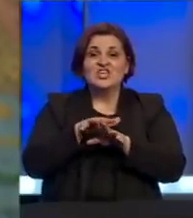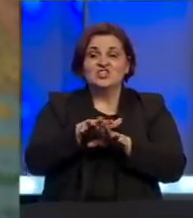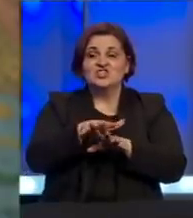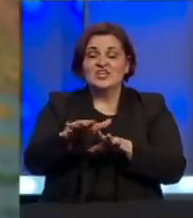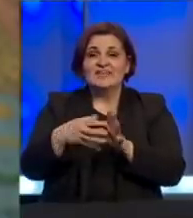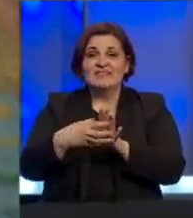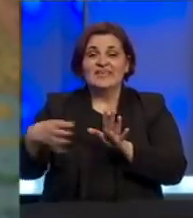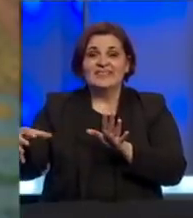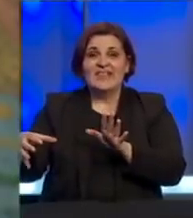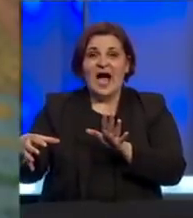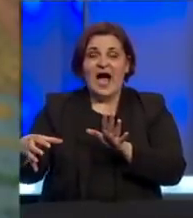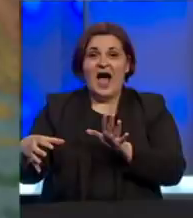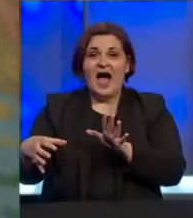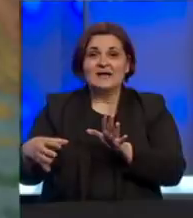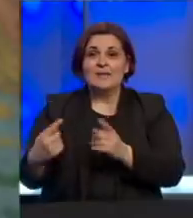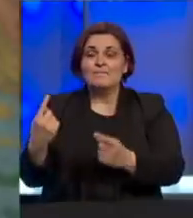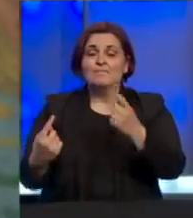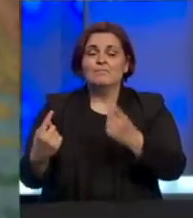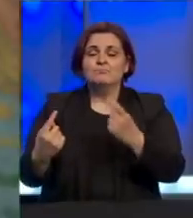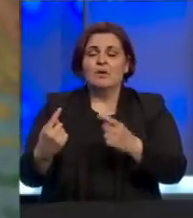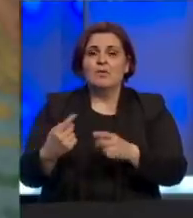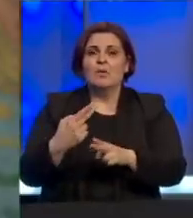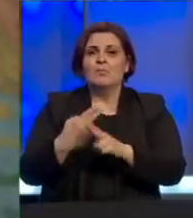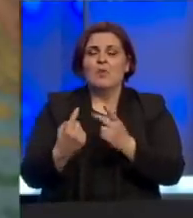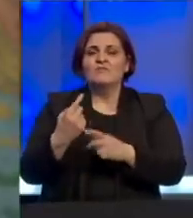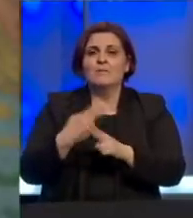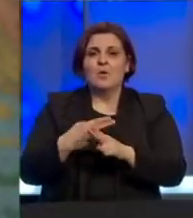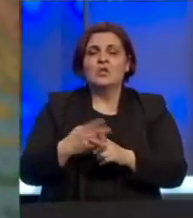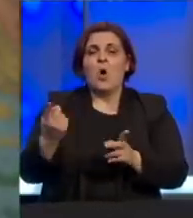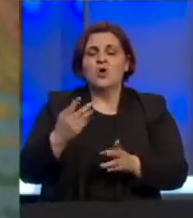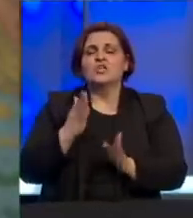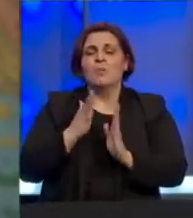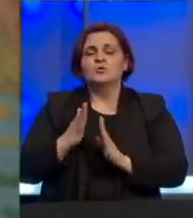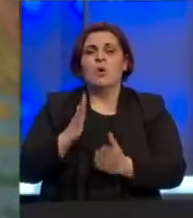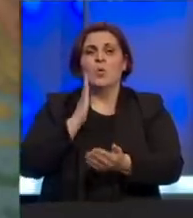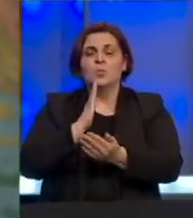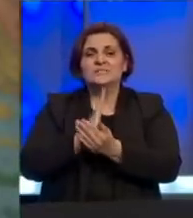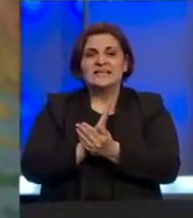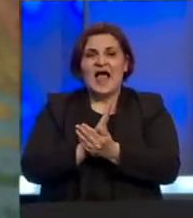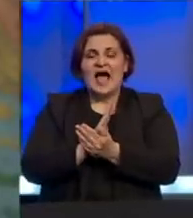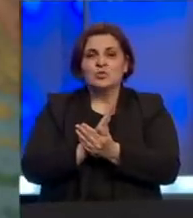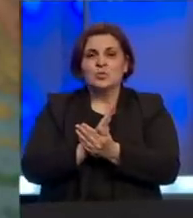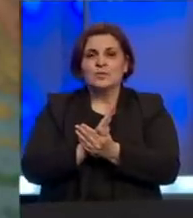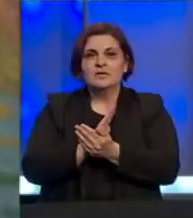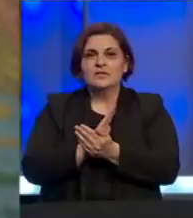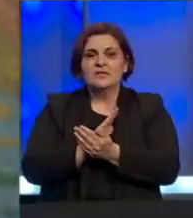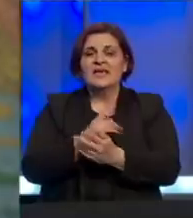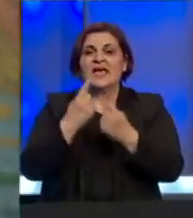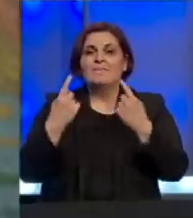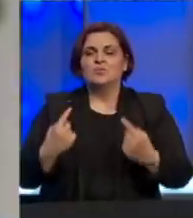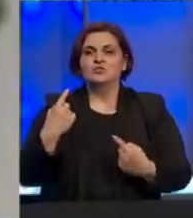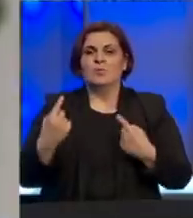simptome bolesti i naravno onda ćemo postupati u skladu sa postojećim